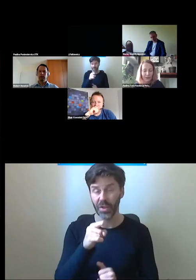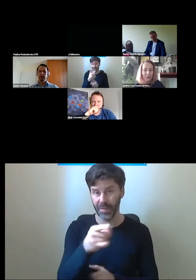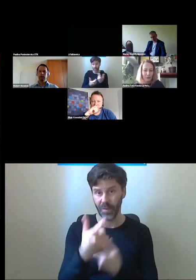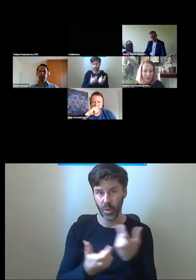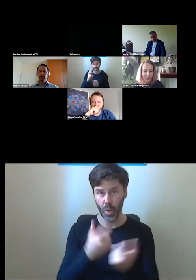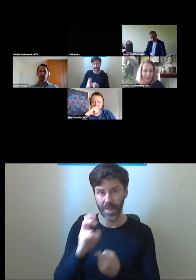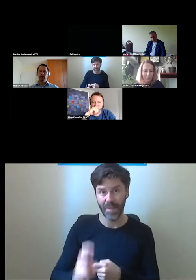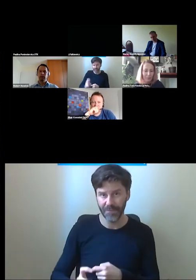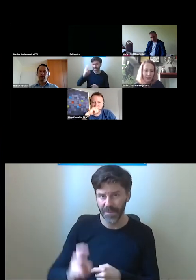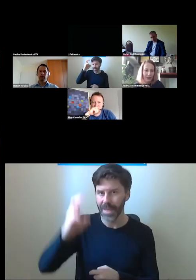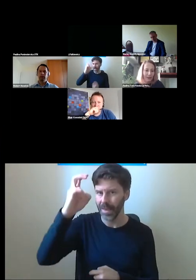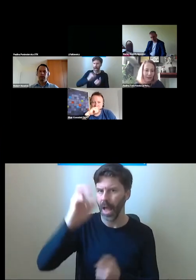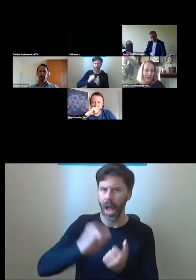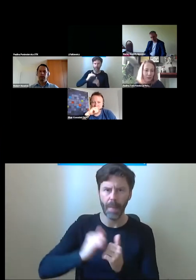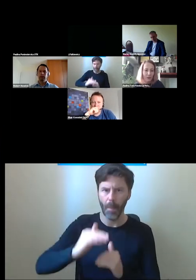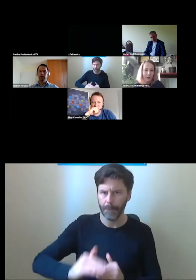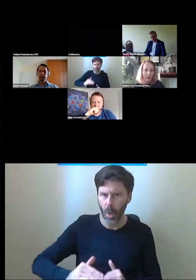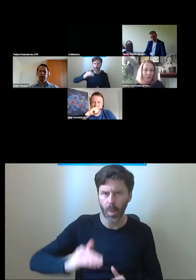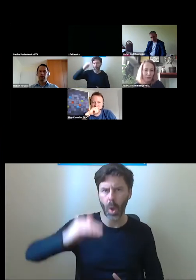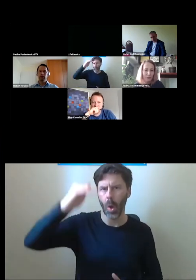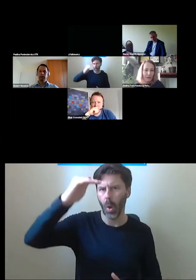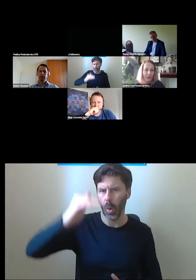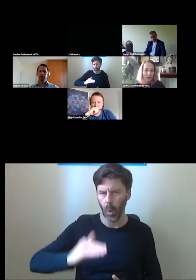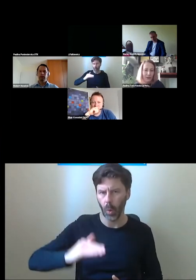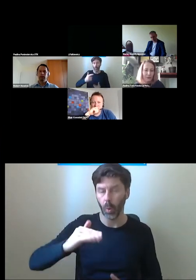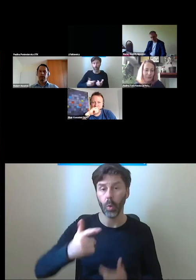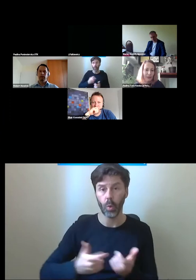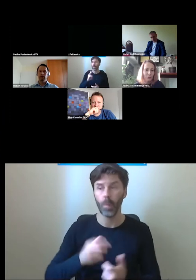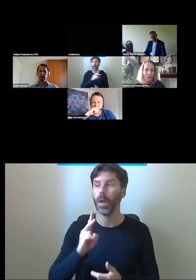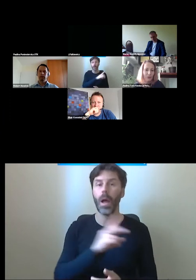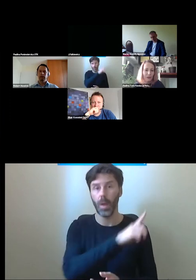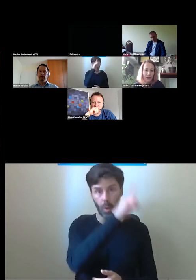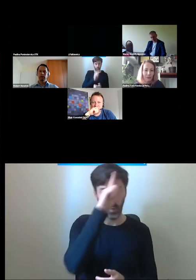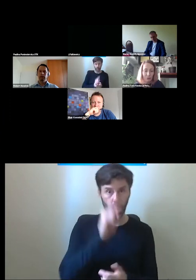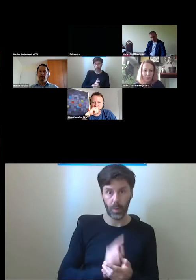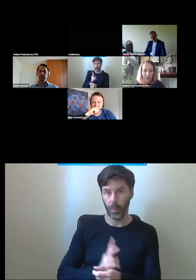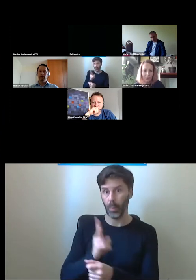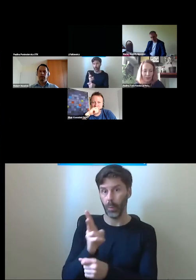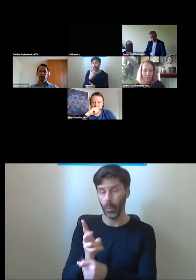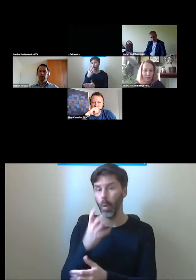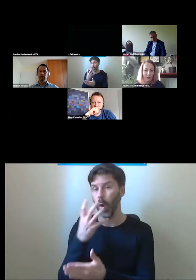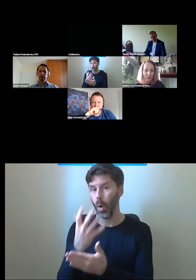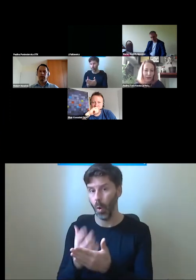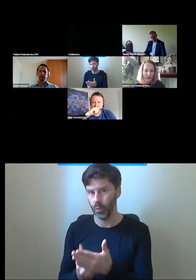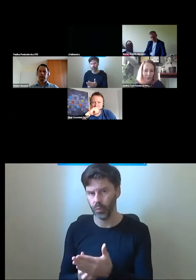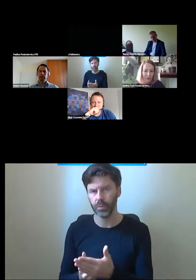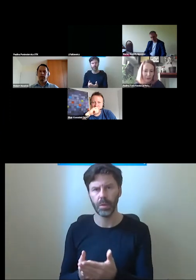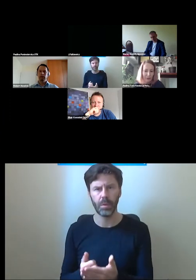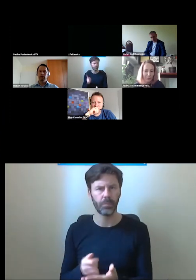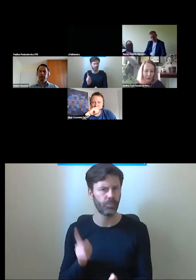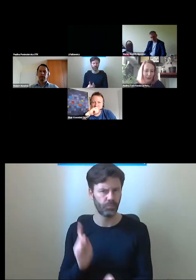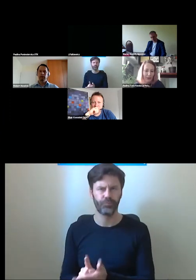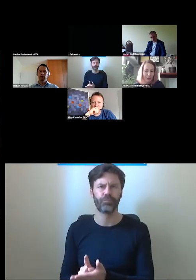windy i te podnośniki i wszystkie osoby, które z nich korzystają, już się dostaną na przykład do naszych budynków na każde